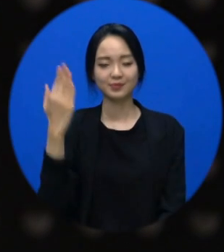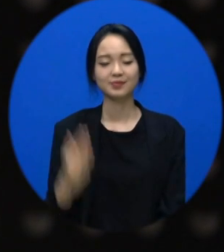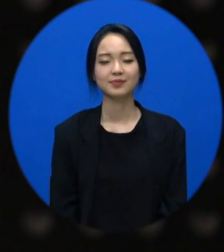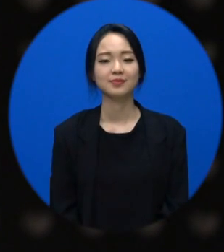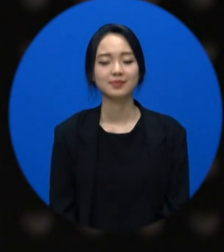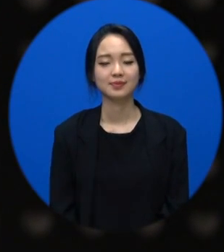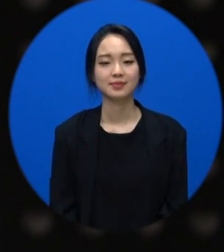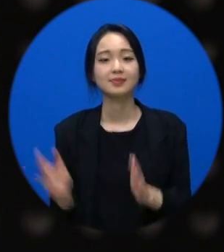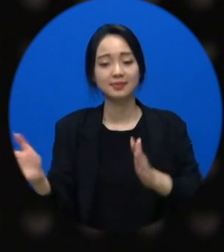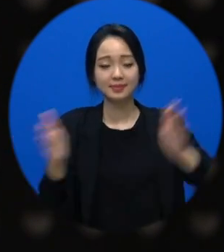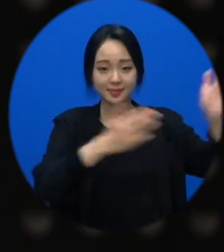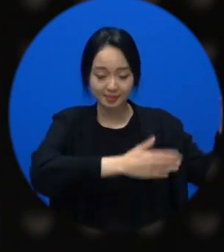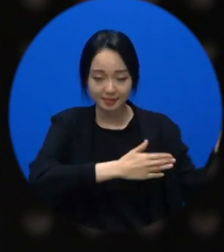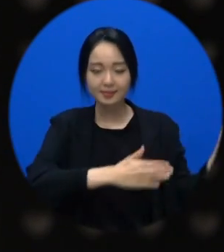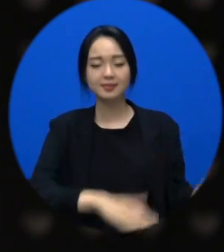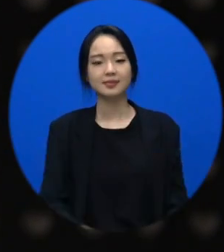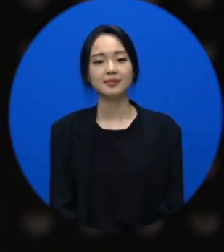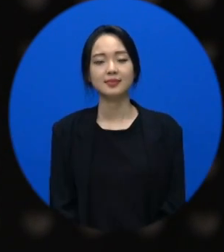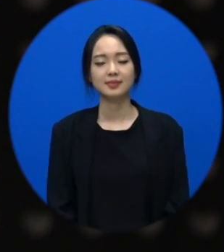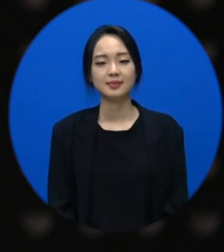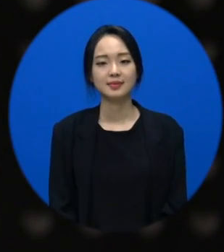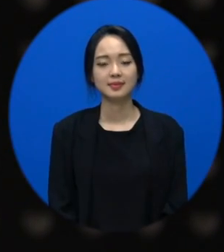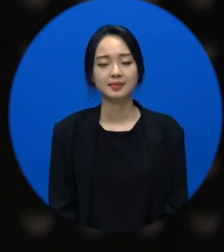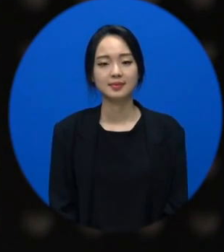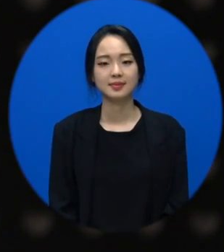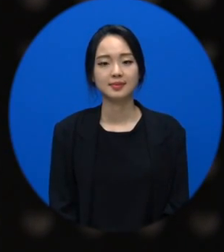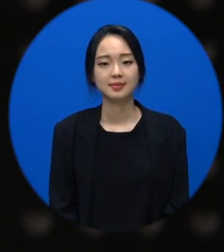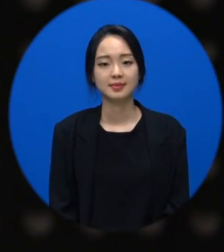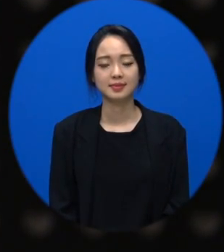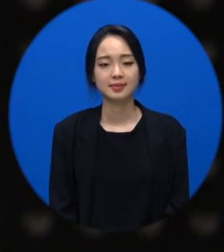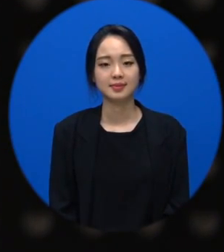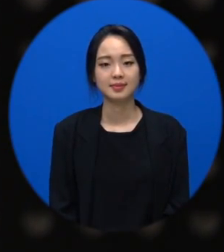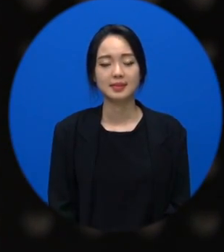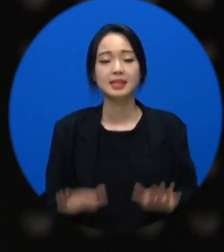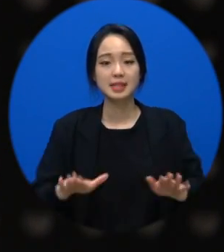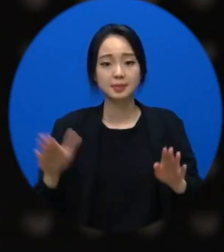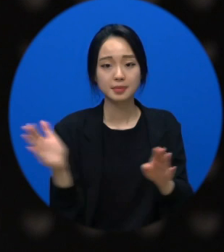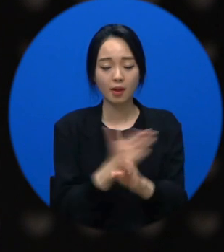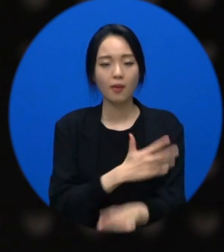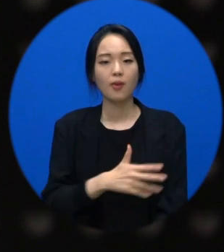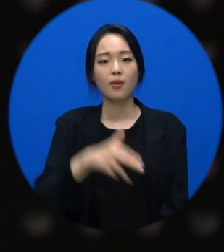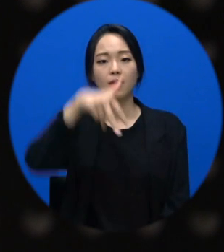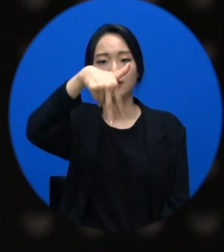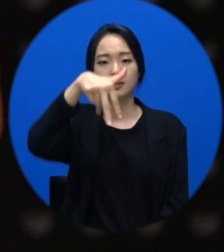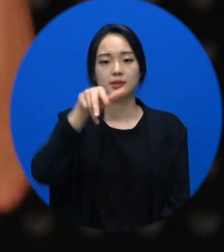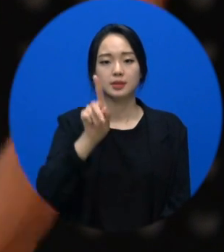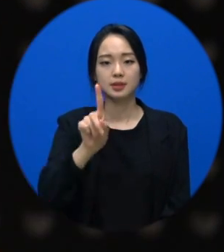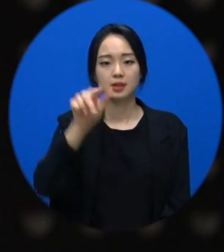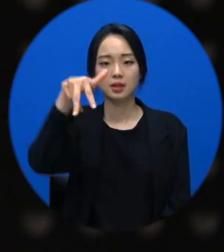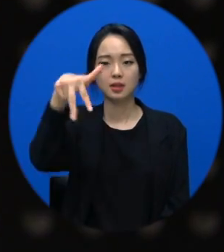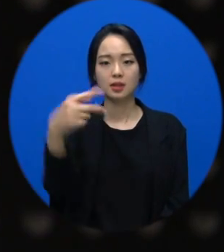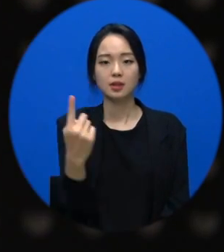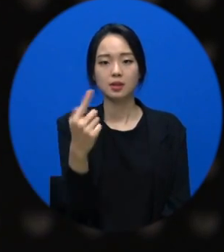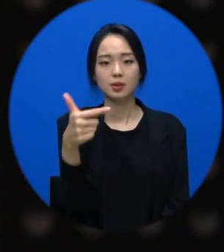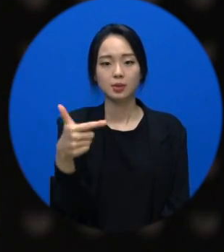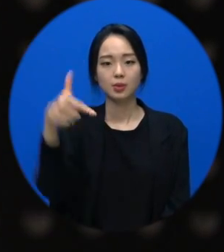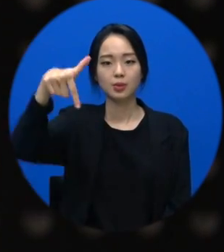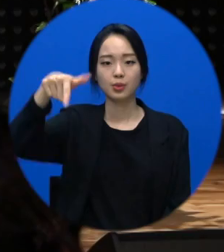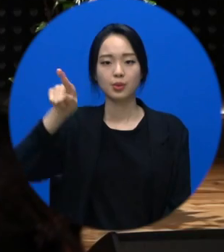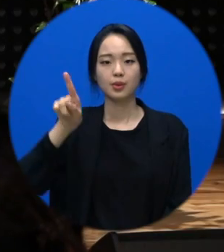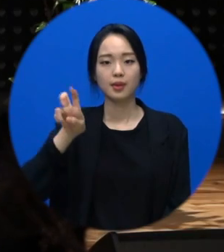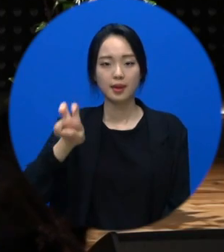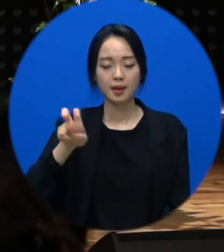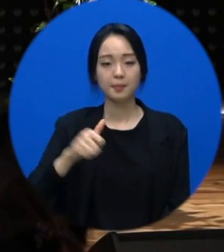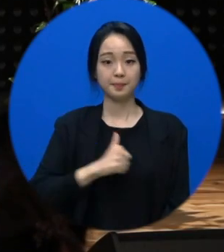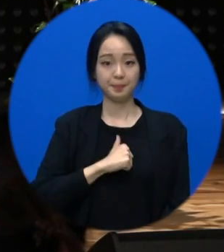자존감이라는 얘기, 제가 아까 옴니버스라고 말씀드렸죠? 자존감 얘기 지금부터 할 거예요. 자존감 얘기 정말 많은 분들이 자존감 얘기 하시죠.